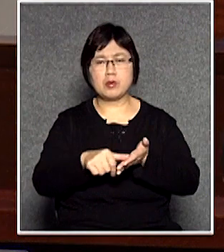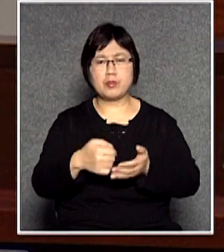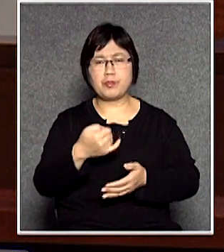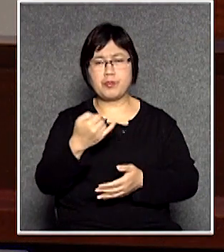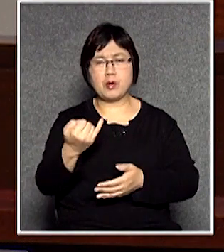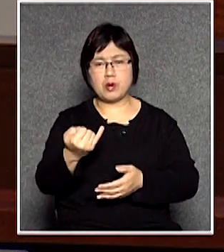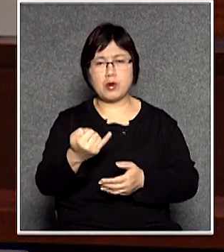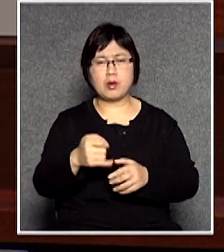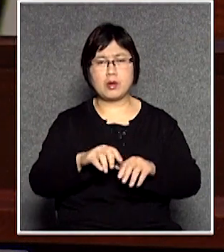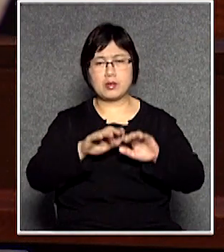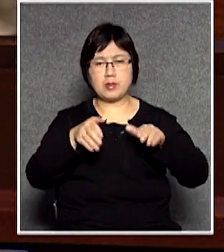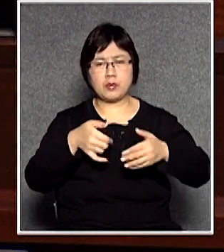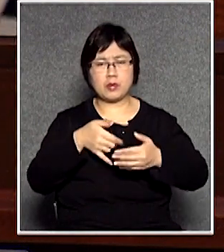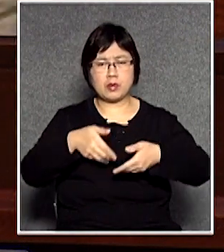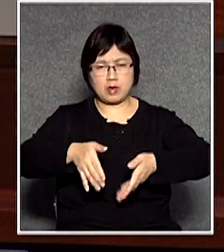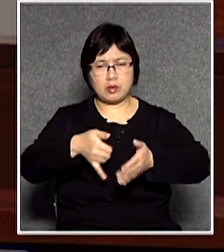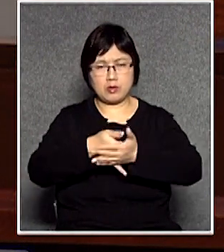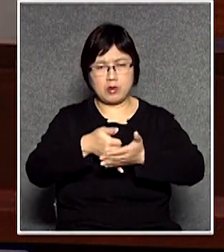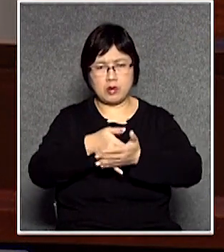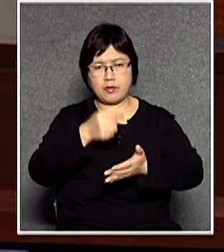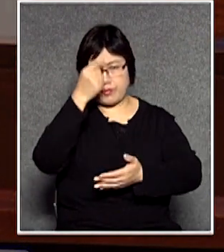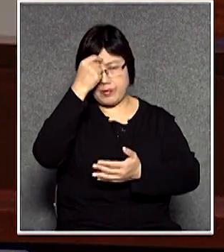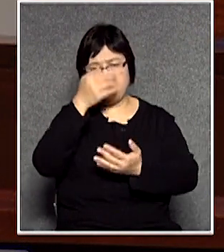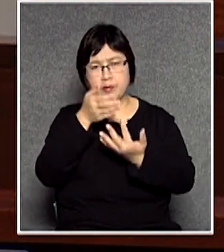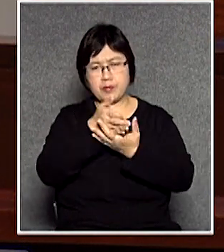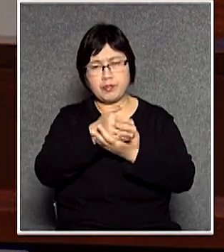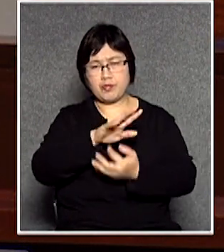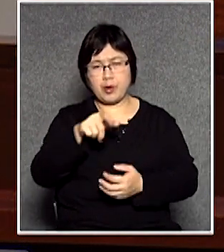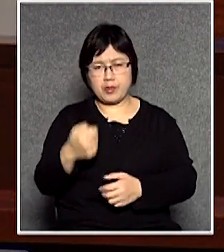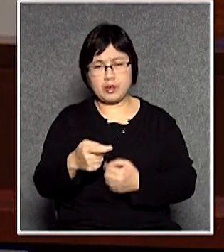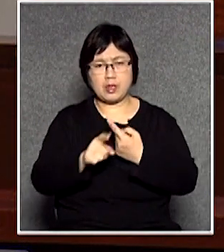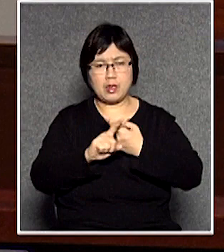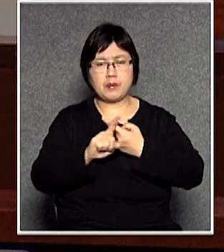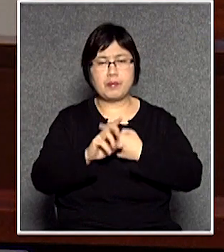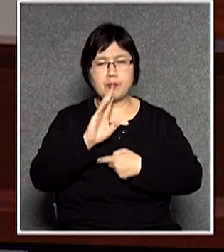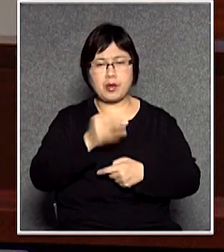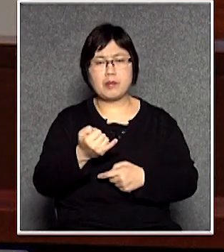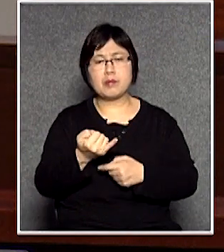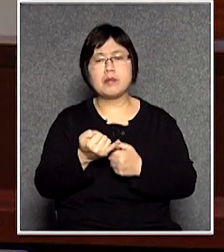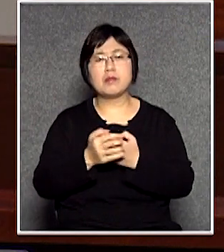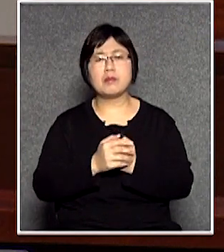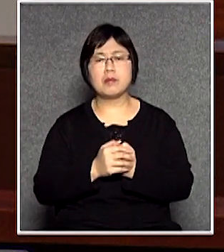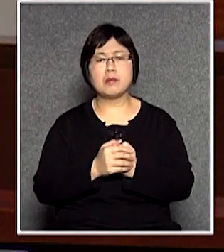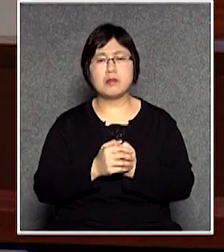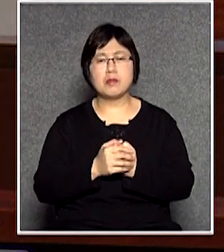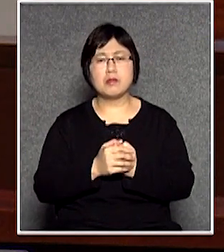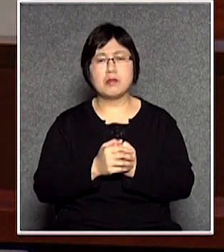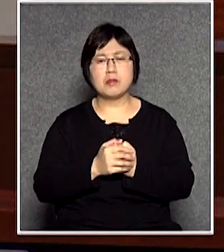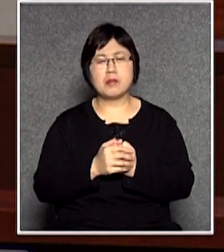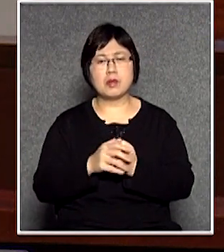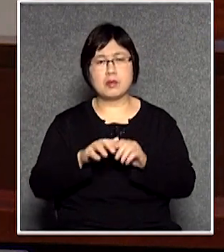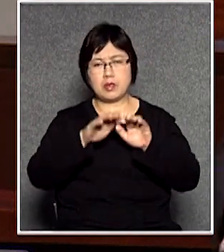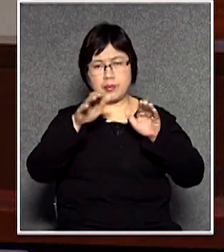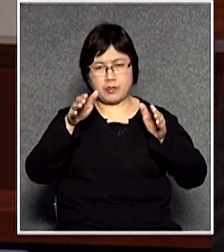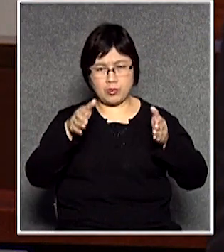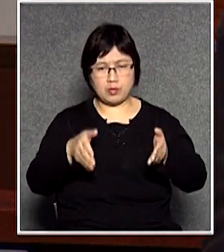店舖左階造成滋擾不方便危險並且不合理即使沒有所謂店舖左